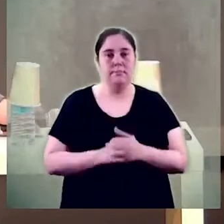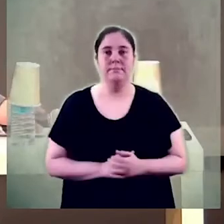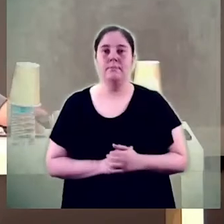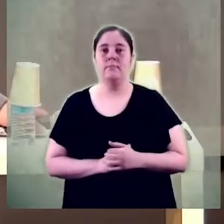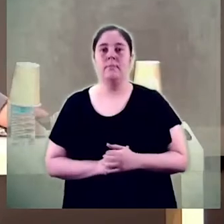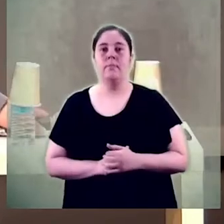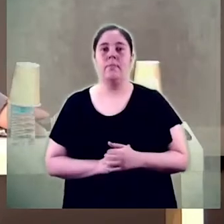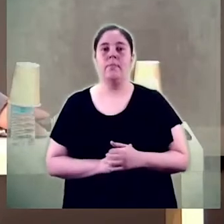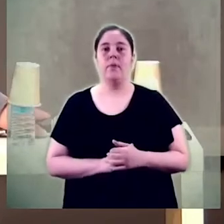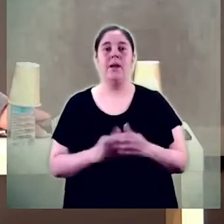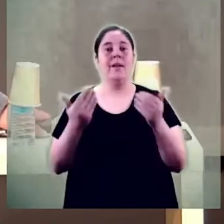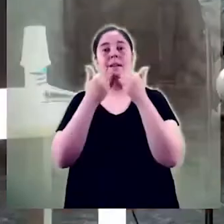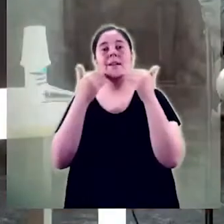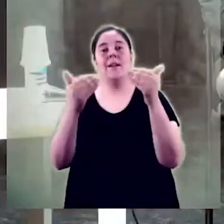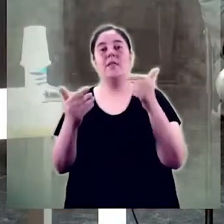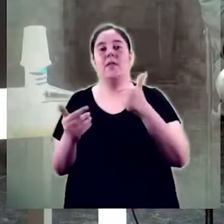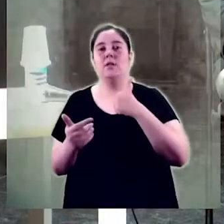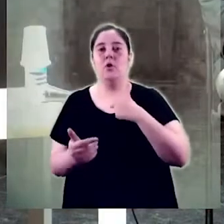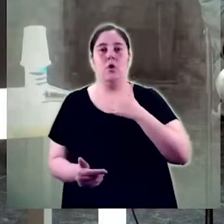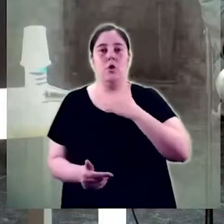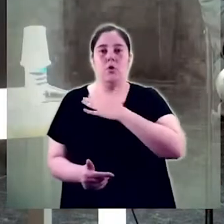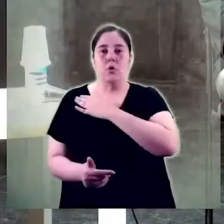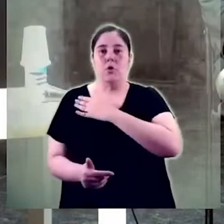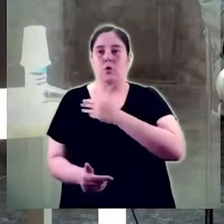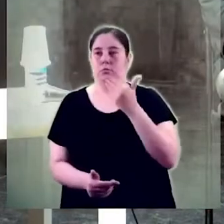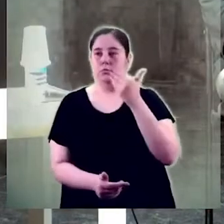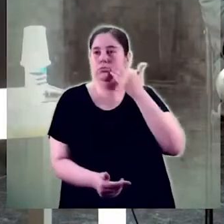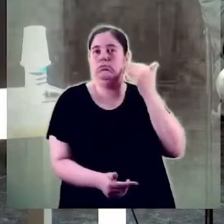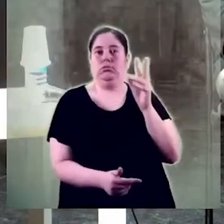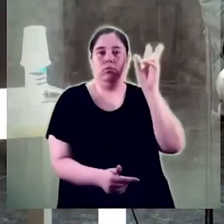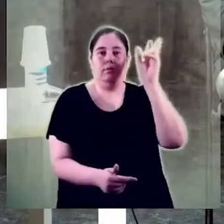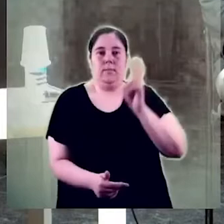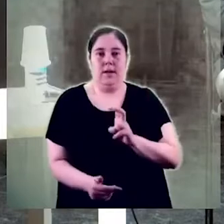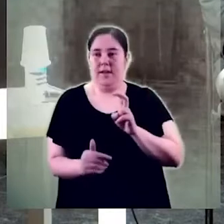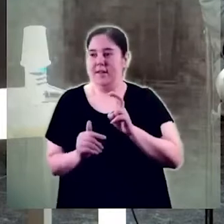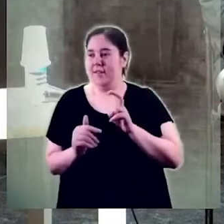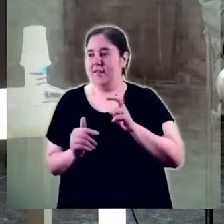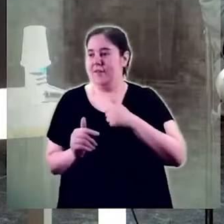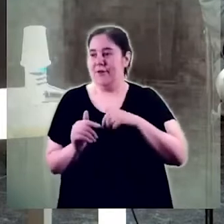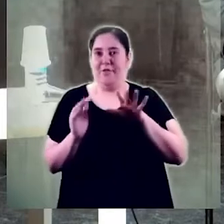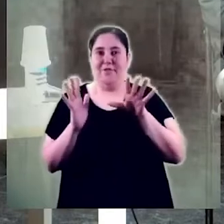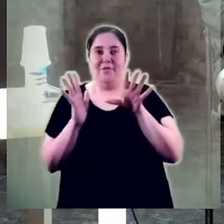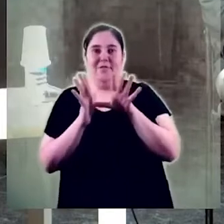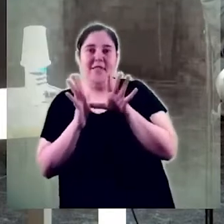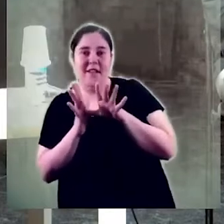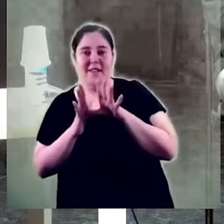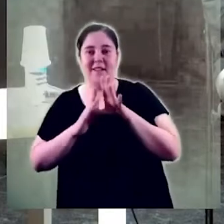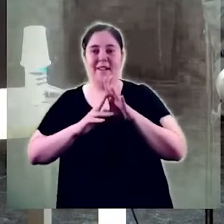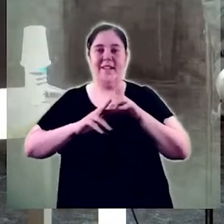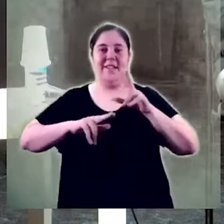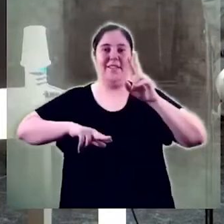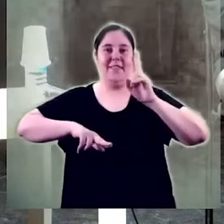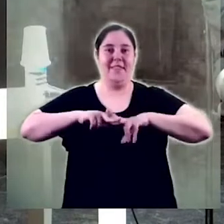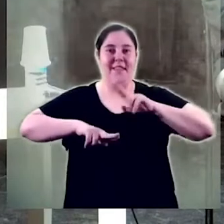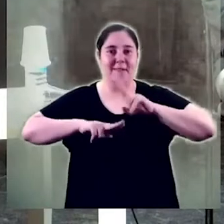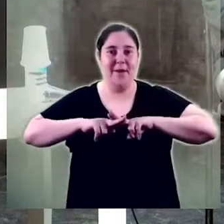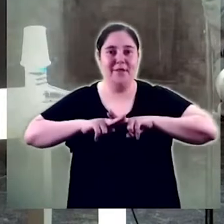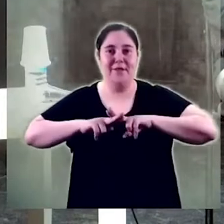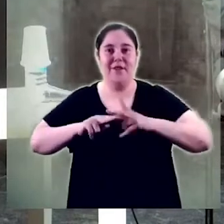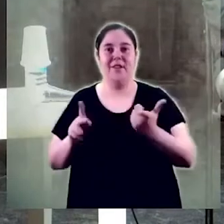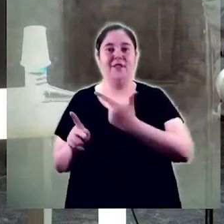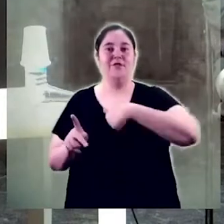és un placer estar aquí, poder estar cerca, poder estar celebrantos i també amb